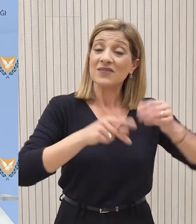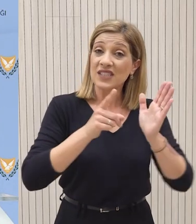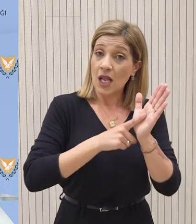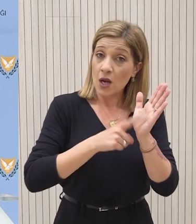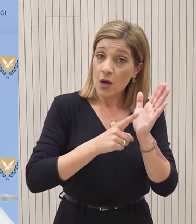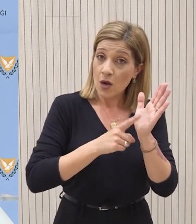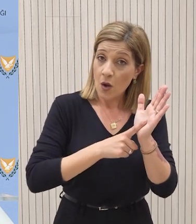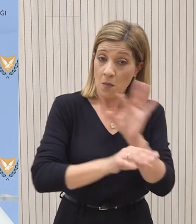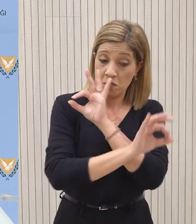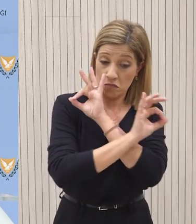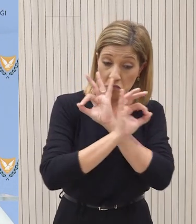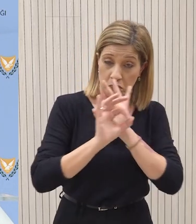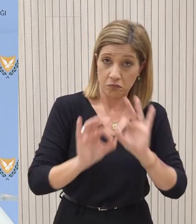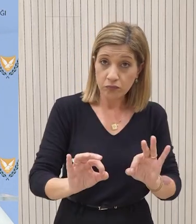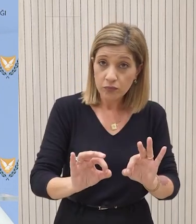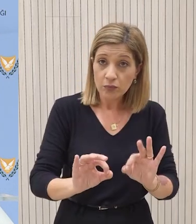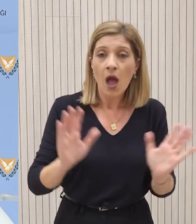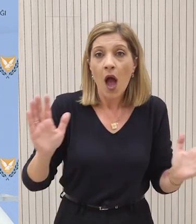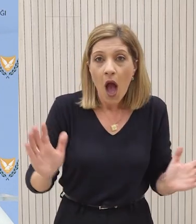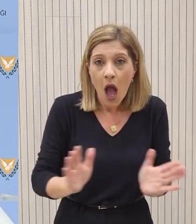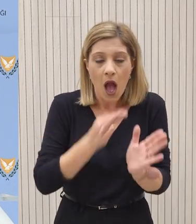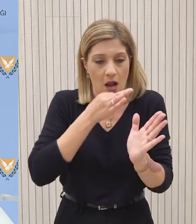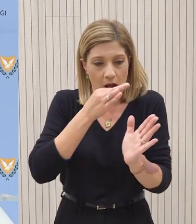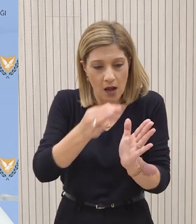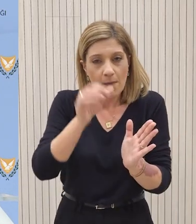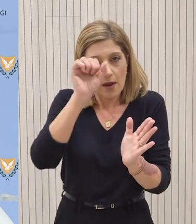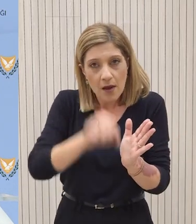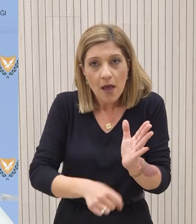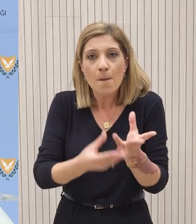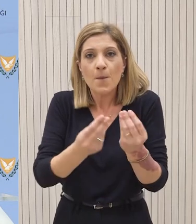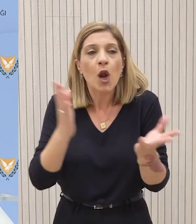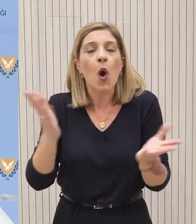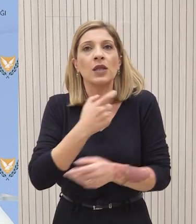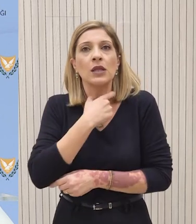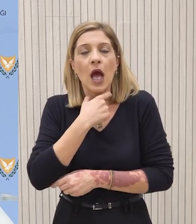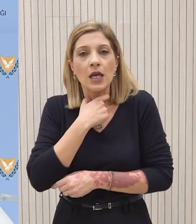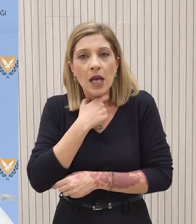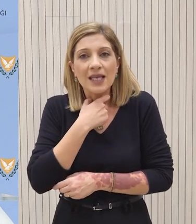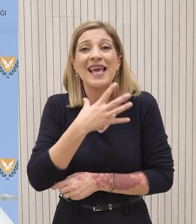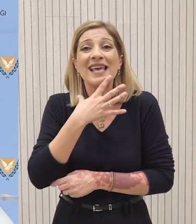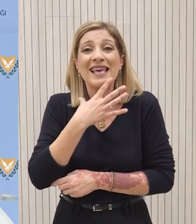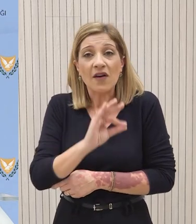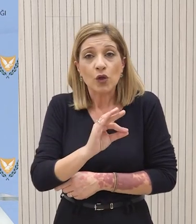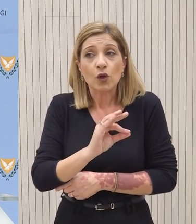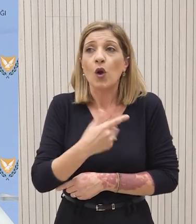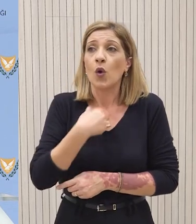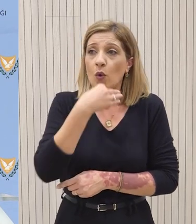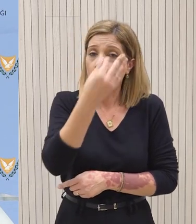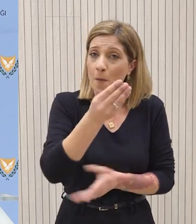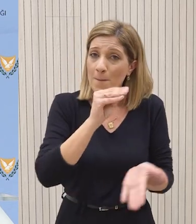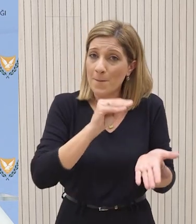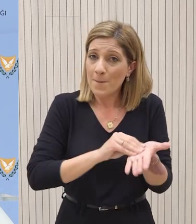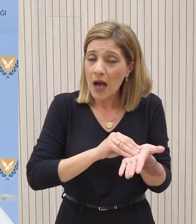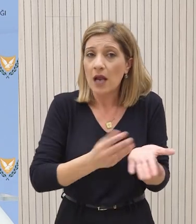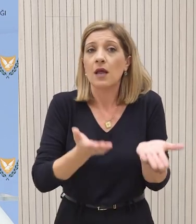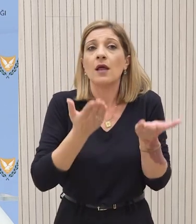πρώτη φορά να υπάρξει αυτή νομοθετική ρύθμιση προφανώς και σύμφωνα με αυτήν την νομοθετική ρύθμιση θα ληφθούν οι όποιες αποφάσεις. Και είναι για αυτόν τον λόγο επαναλαμβάνω να το πω για ακόμα μια φορά